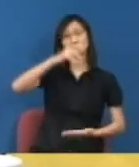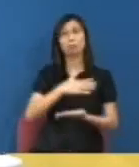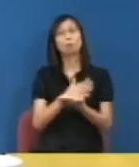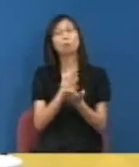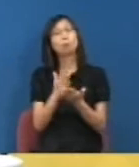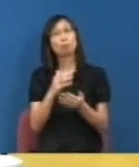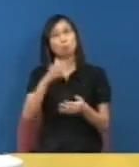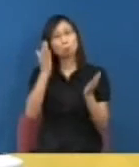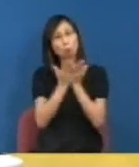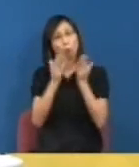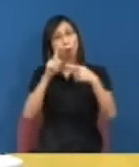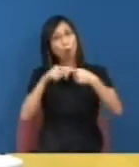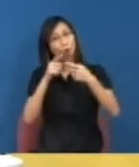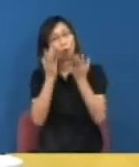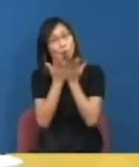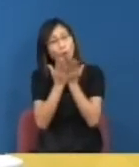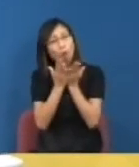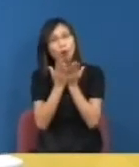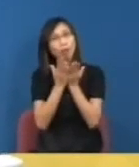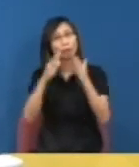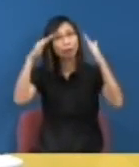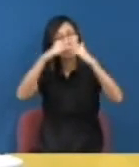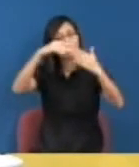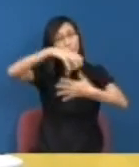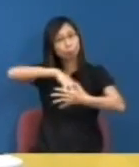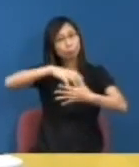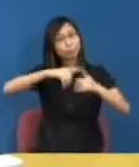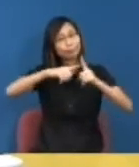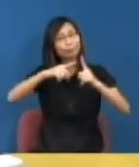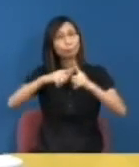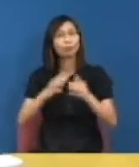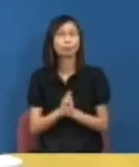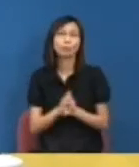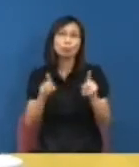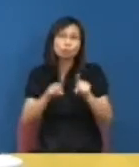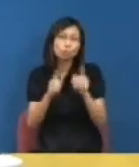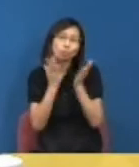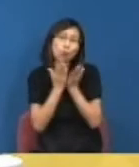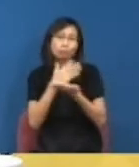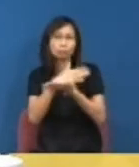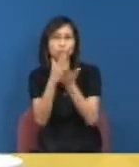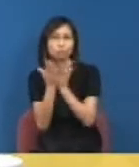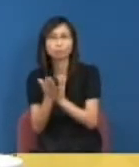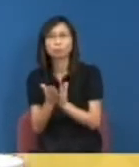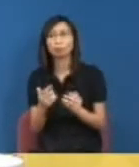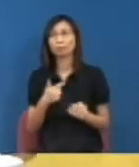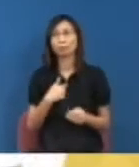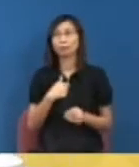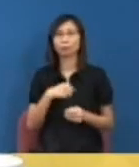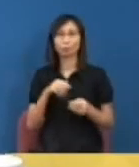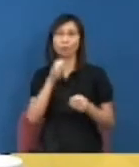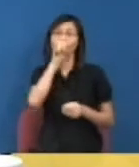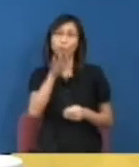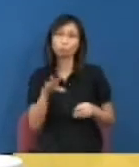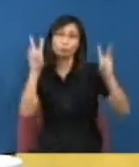歌水波派陣營的學生會以前的國安士朋友也好他們都是說其實我用那個正確